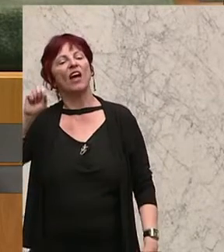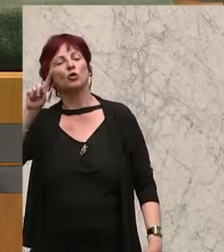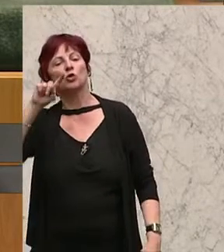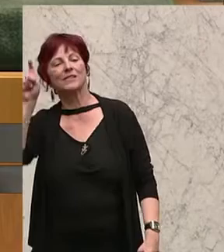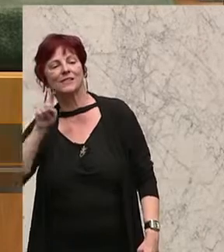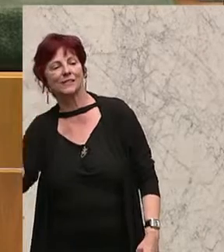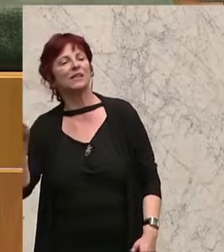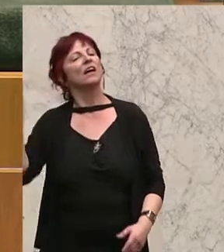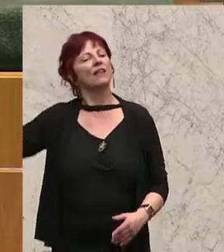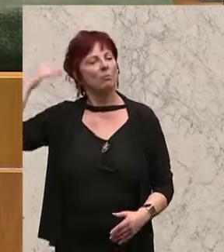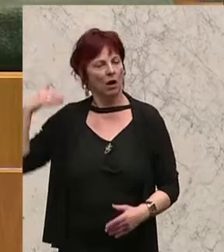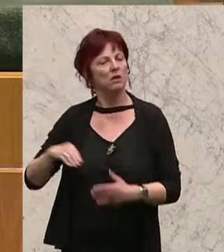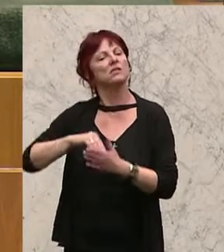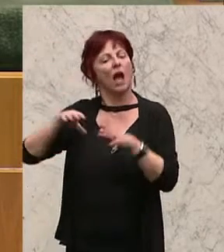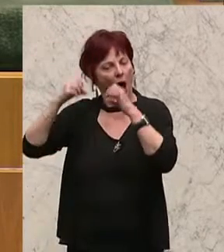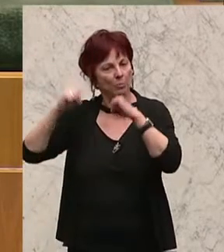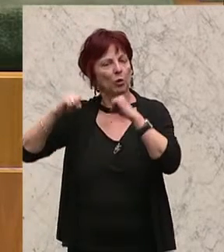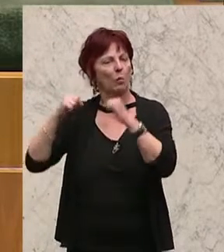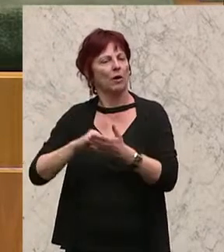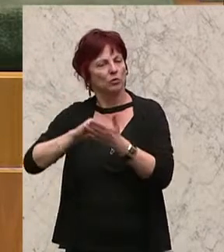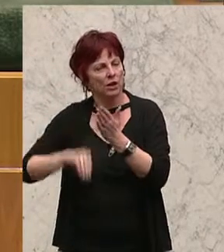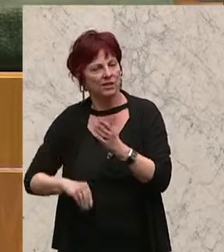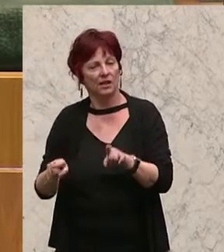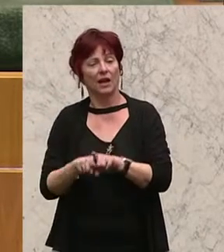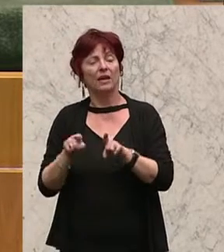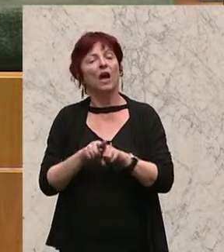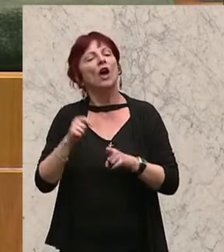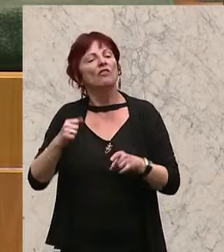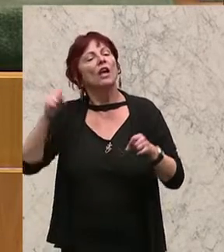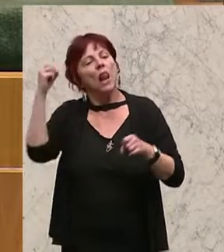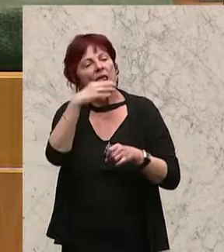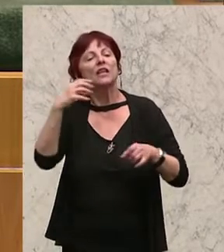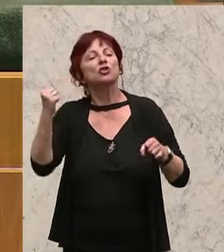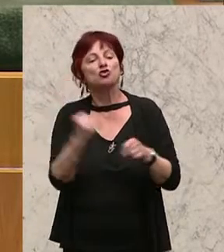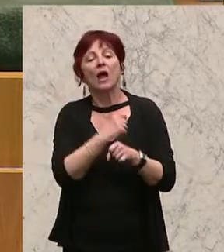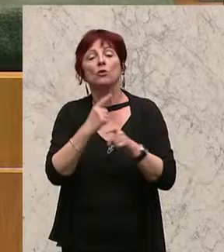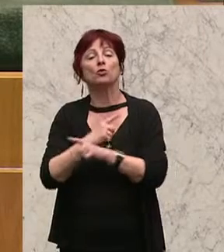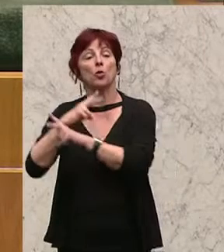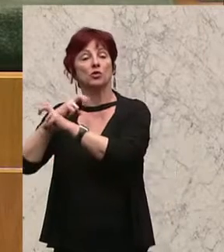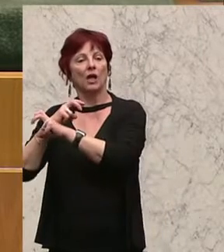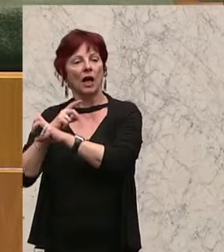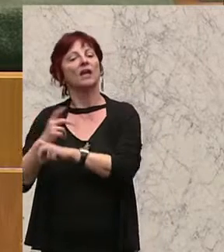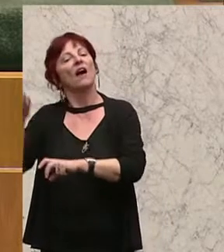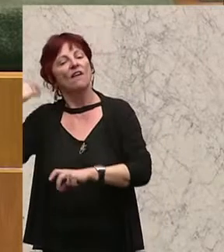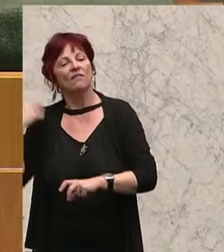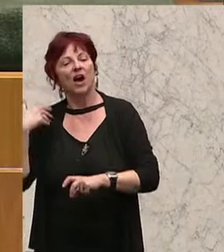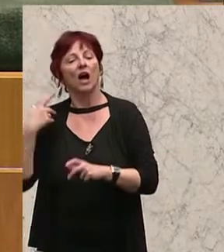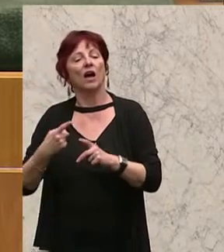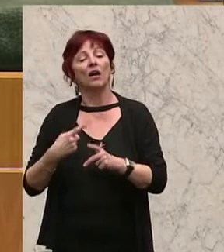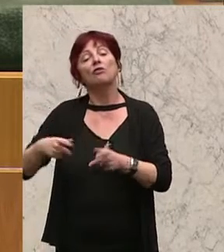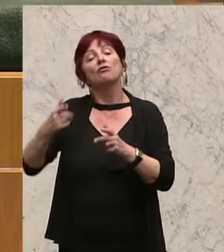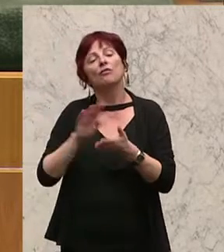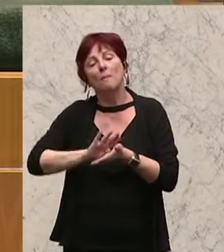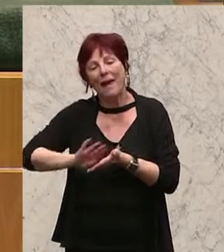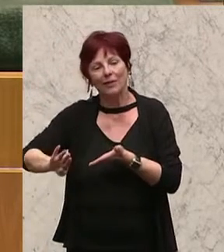Abkommens zwischen der Republik Österreich und dem Fürstentum Lichtenstein zur Vermeidung der Doppelbesteuerung auf dem Gebiet der